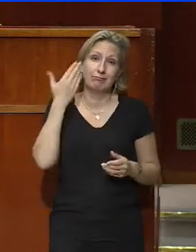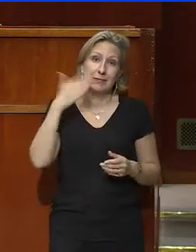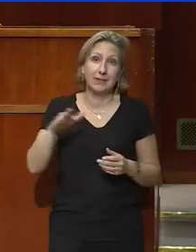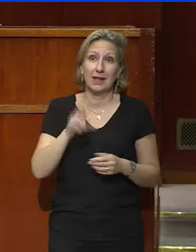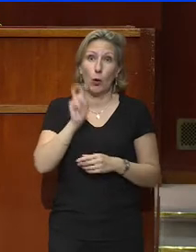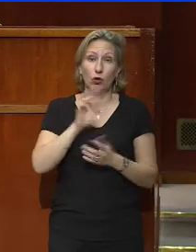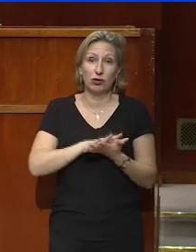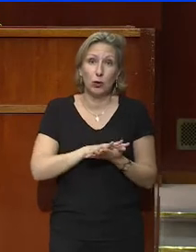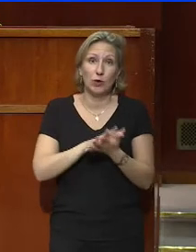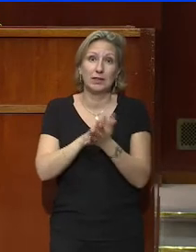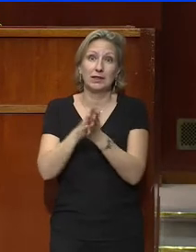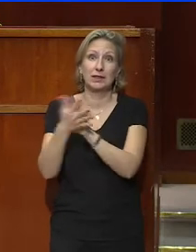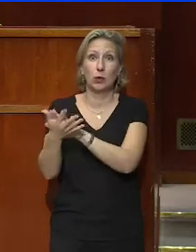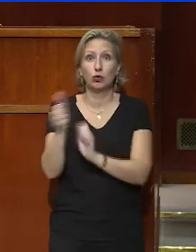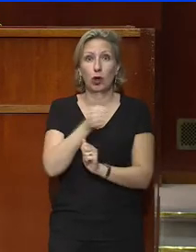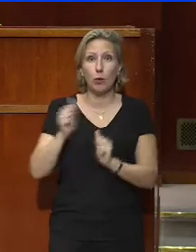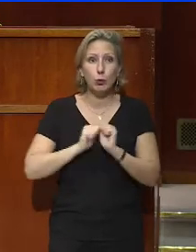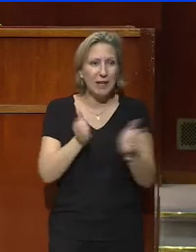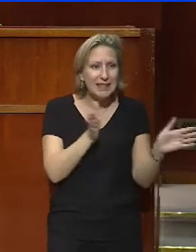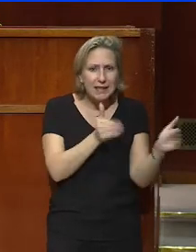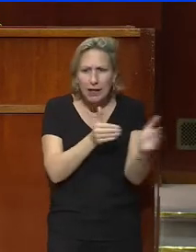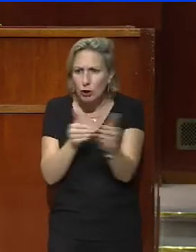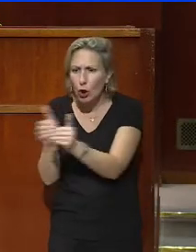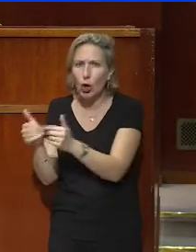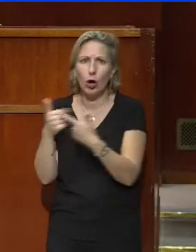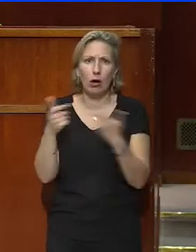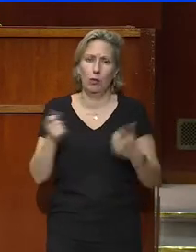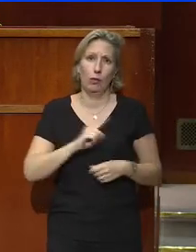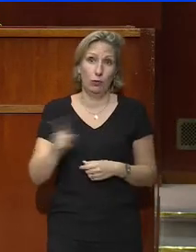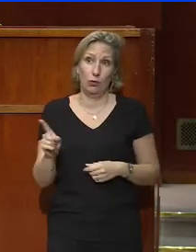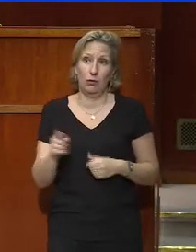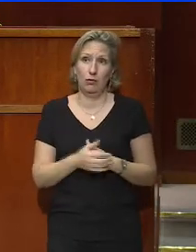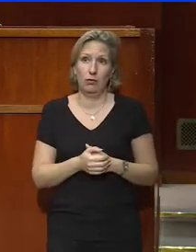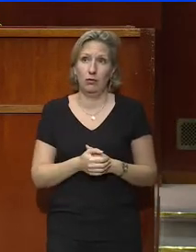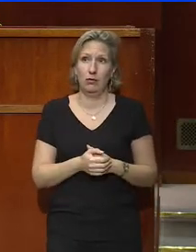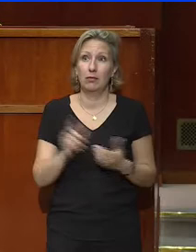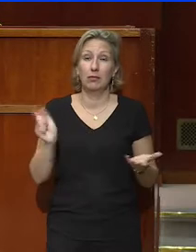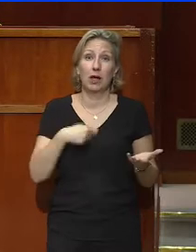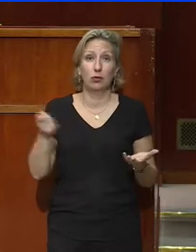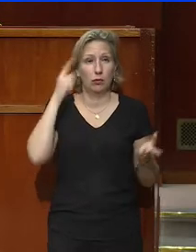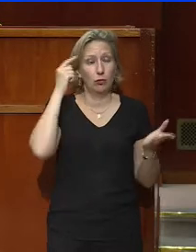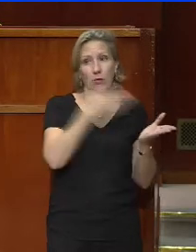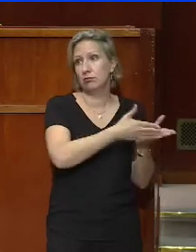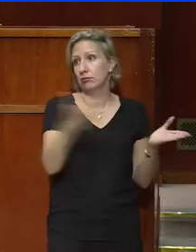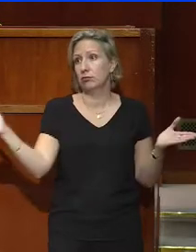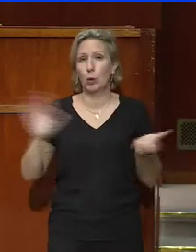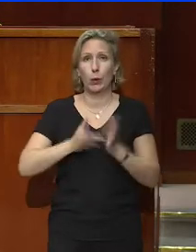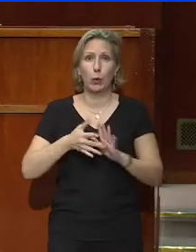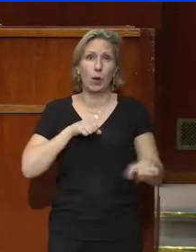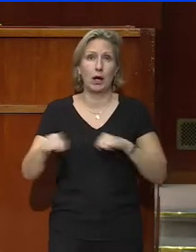dépasse largement le cadre étroit d'une politique sectorielle, voire d'un courant de pensée, pour embrasser l'ensemble de l'action publique.